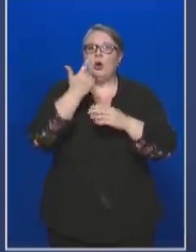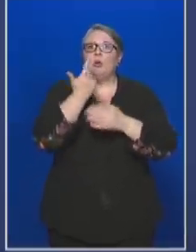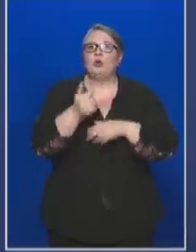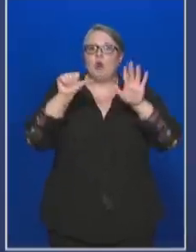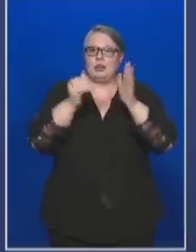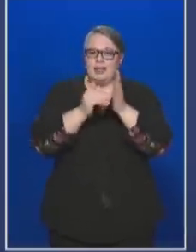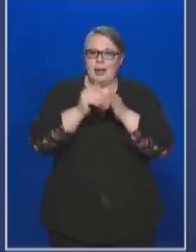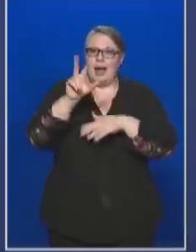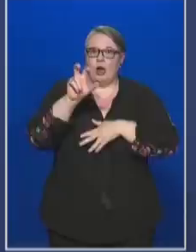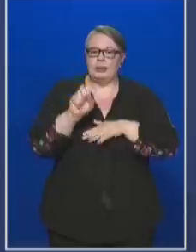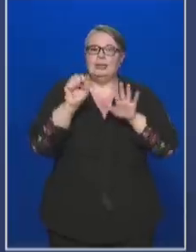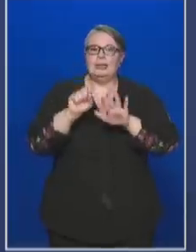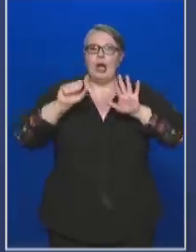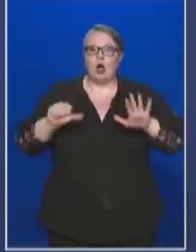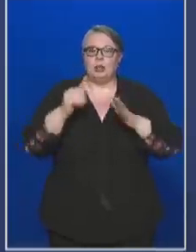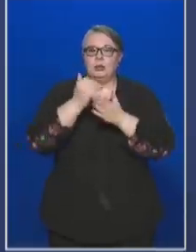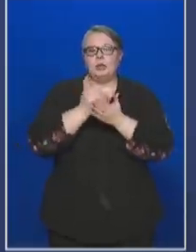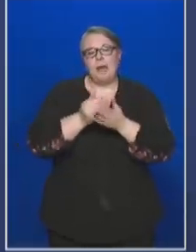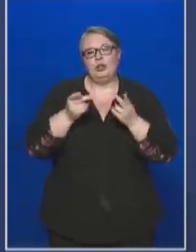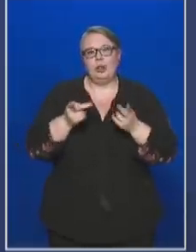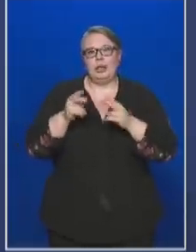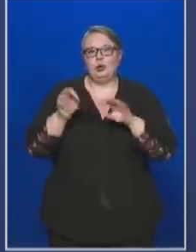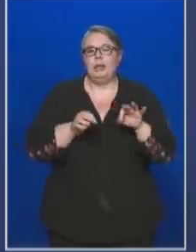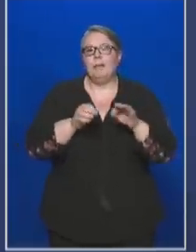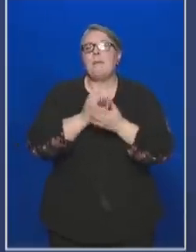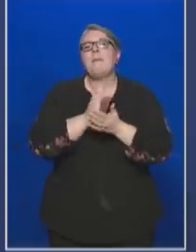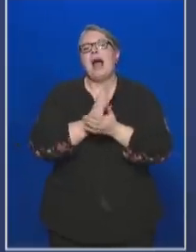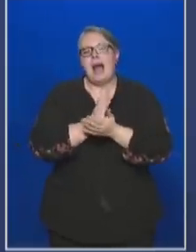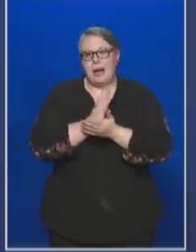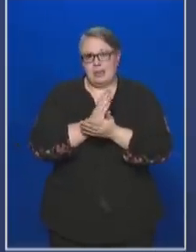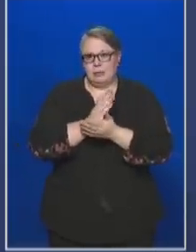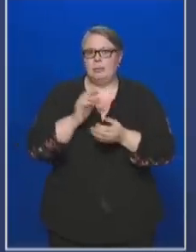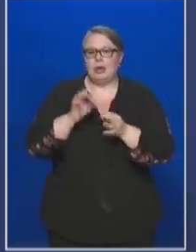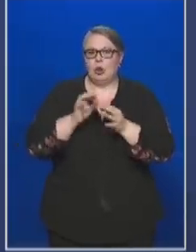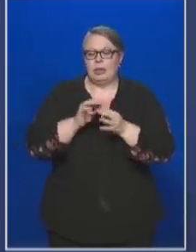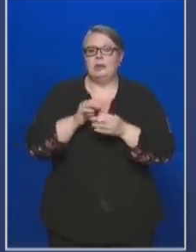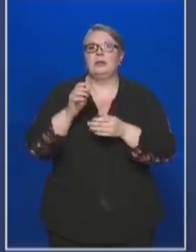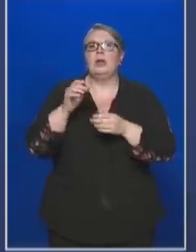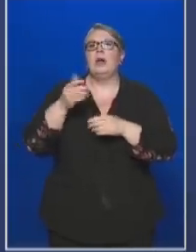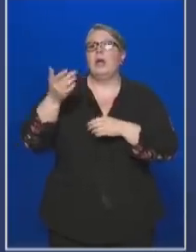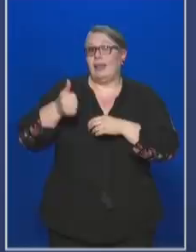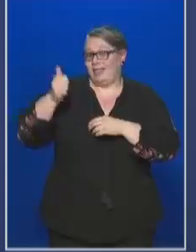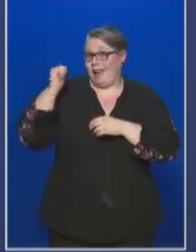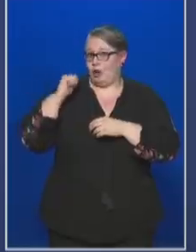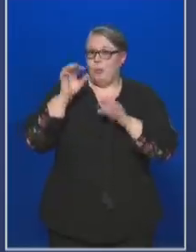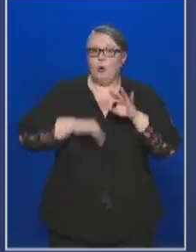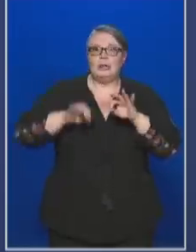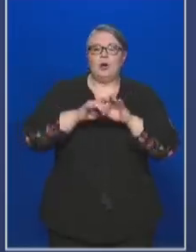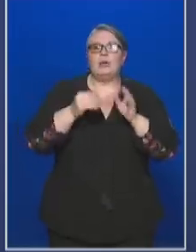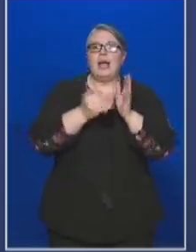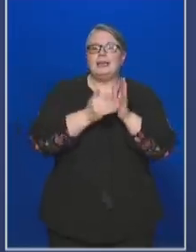.316 szabálysértés ügyében intézkedtek rendőreink. Az elmúlt 24 órában országosan